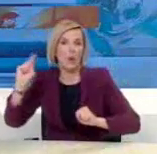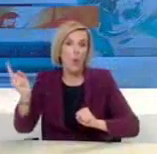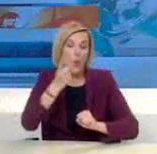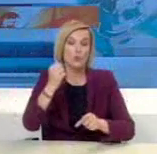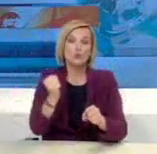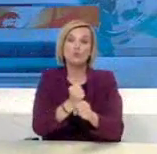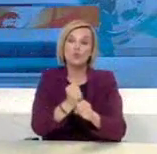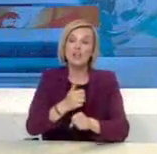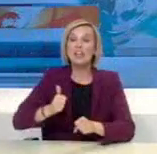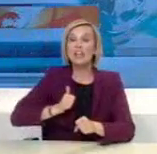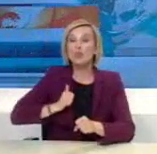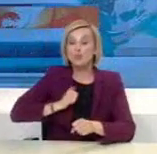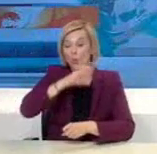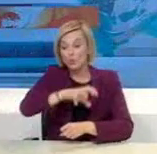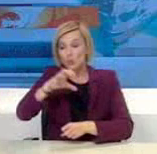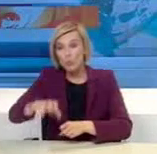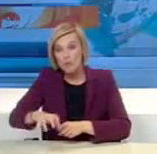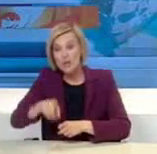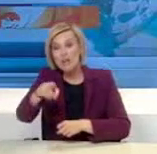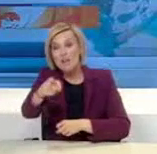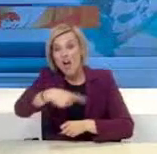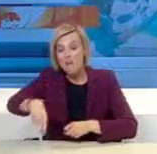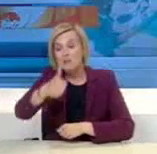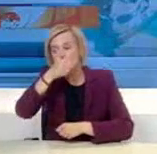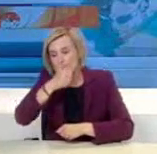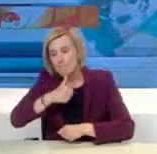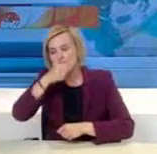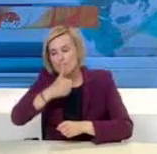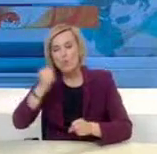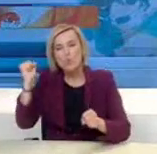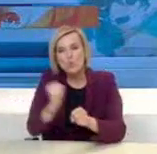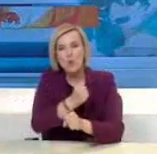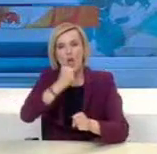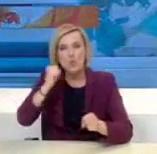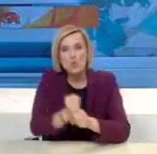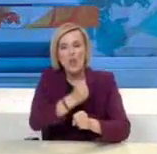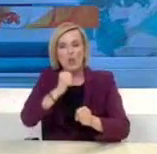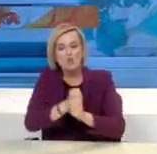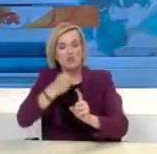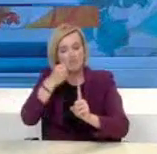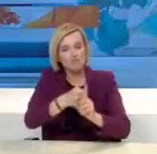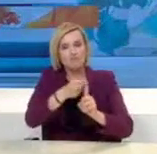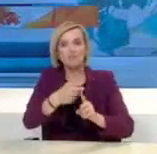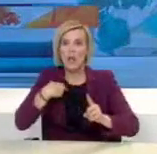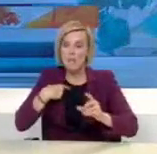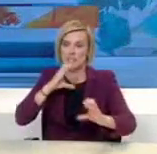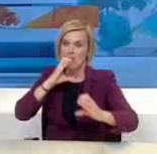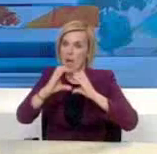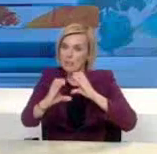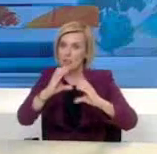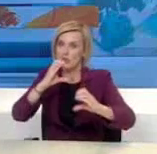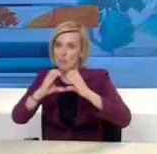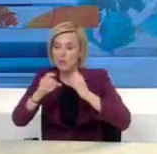εργαζόμενος στο διωτικό τομέα για την προσπάθεια που καταβάλουν αυτές τις κρίσιμες ώρες. Εμείς, σαν Υπουργείο, είμαστε σε συνεχή επικοινωνία και με τους